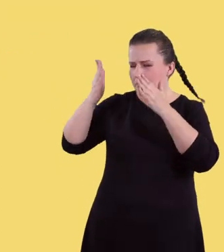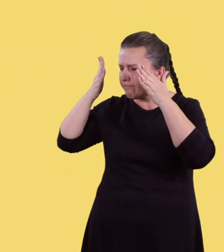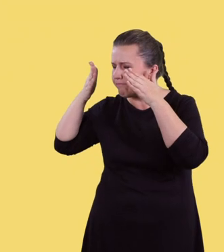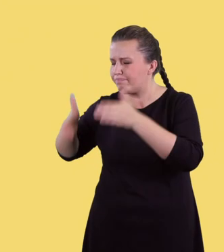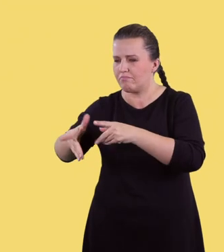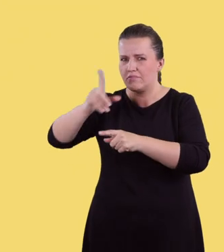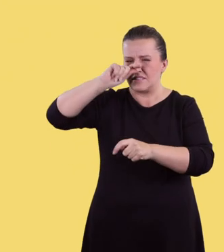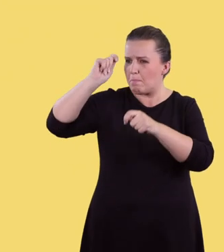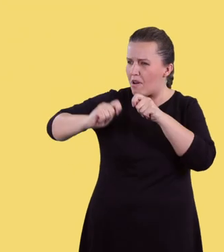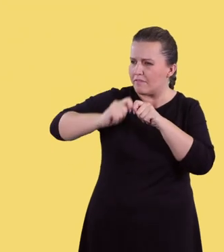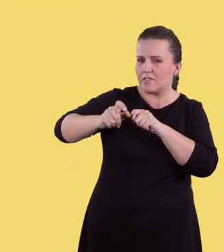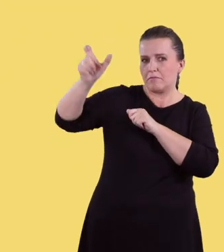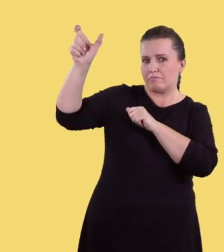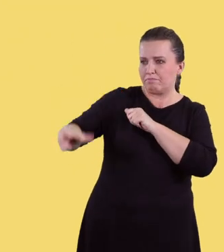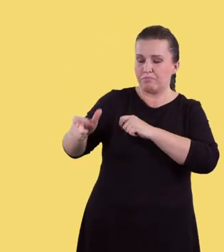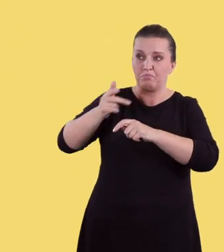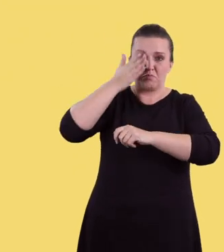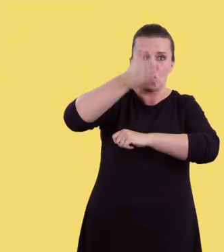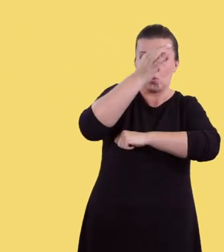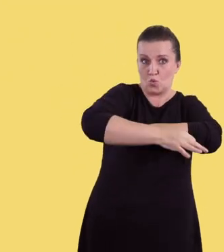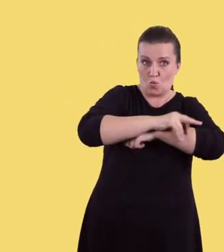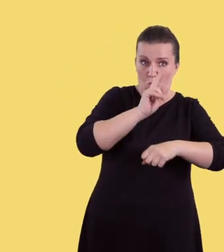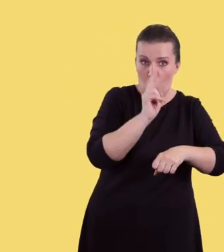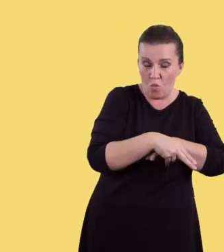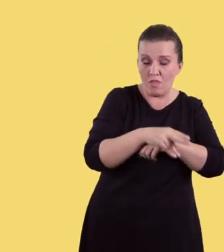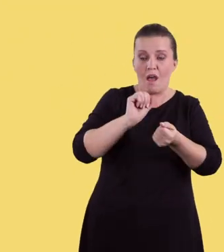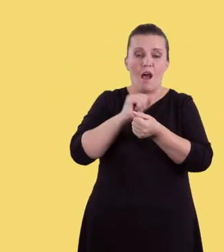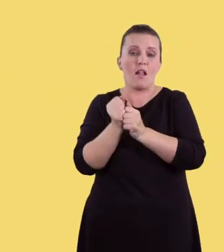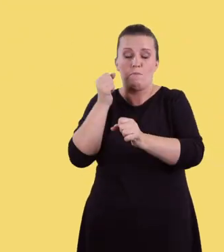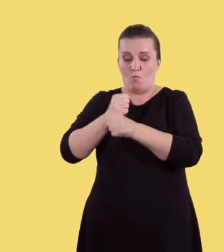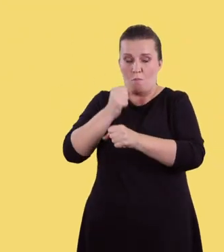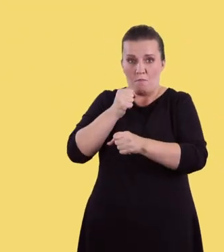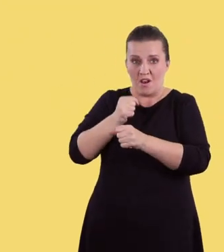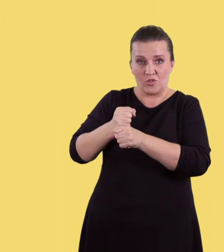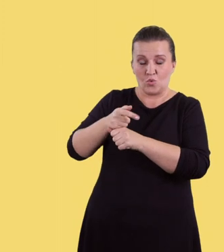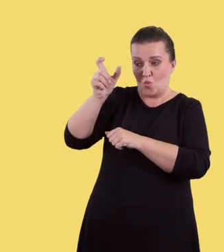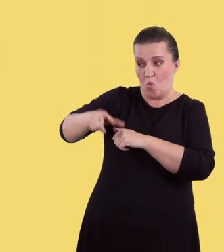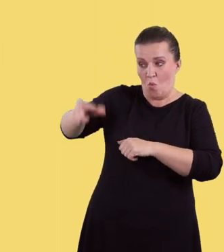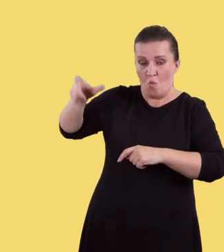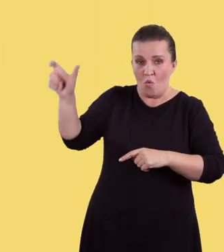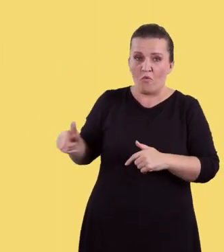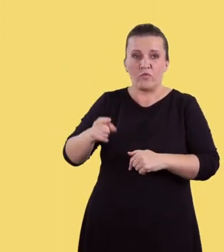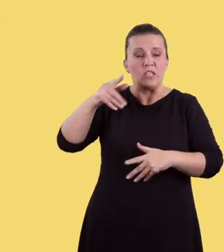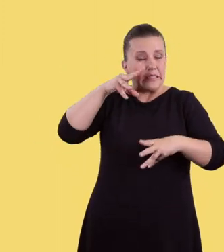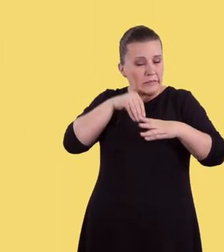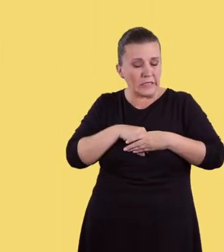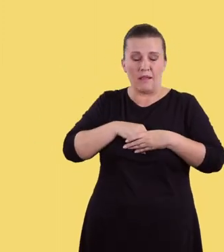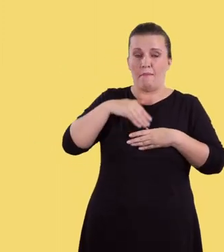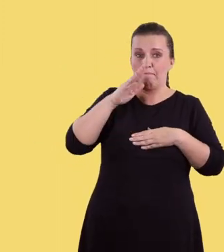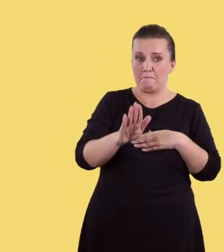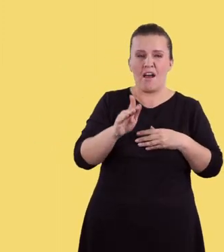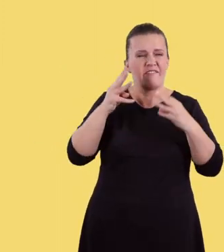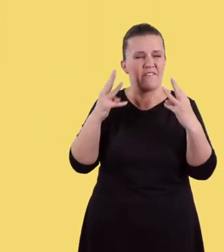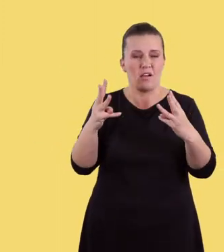roku jeszcze większy niż dotychczas nacisk będzie położony na sprawdzanie umiejętności niezbędnych każdemu